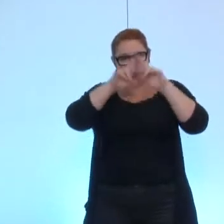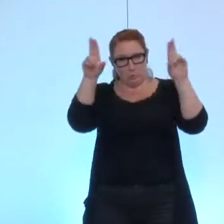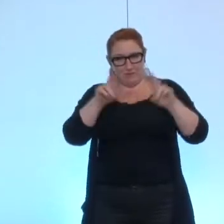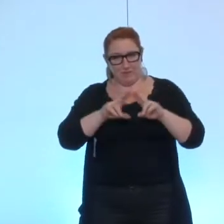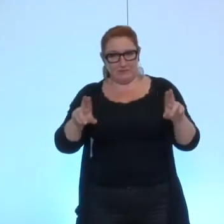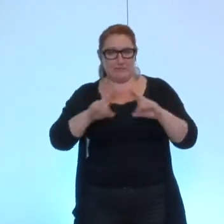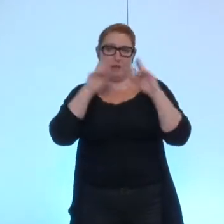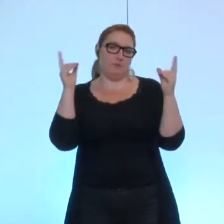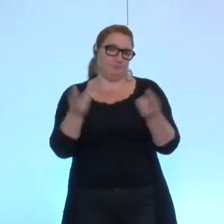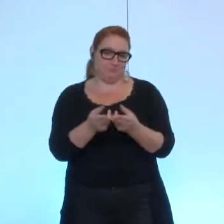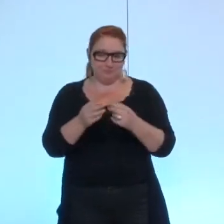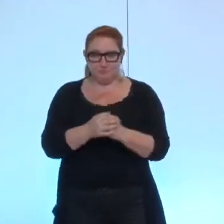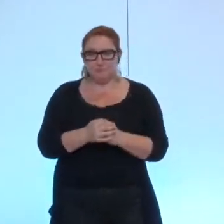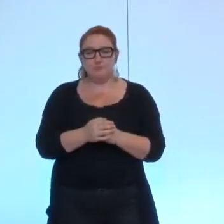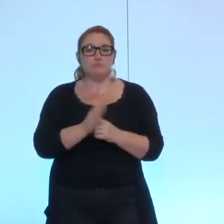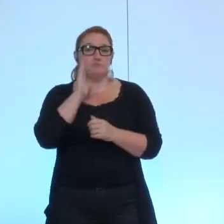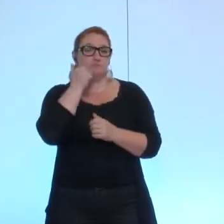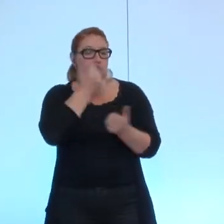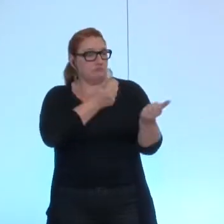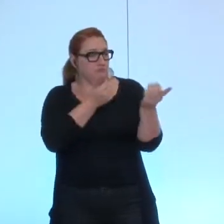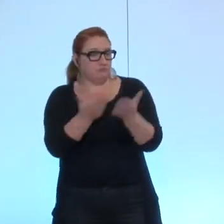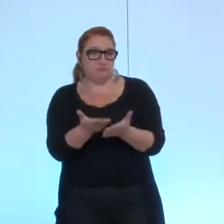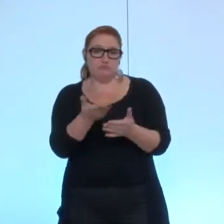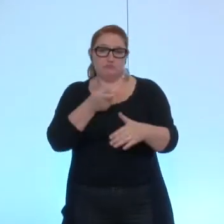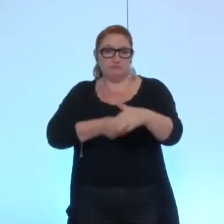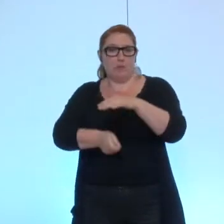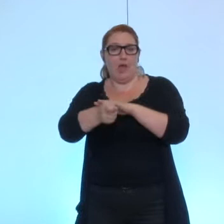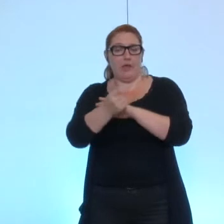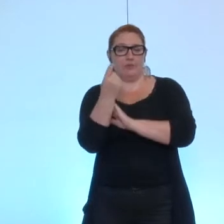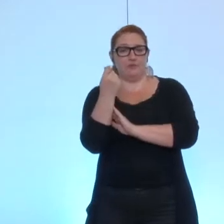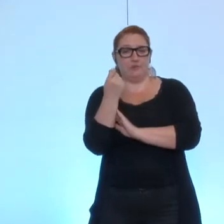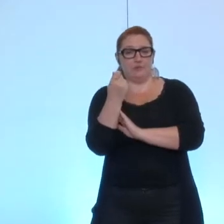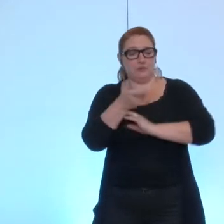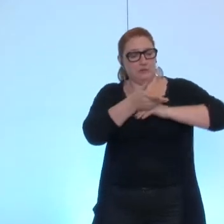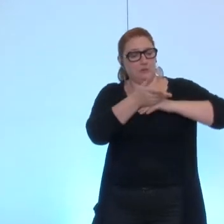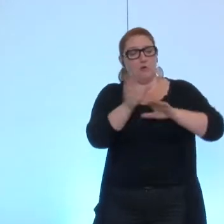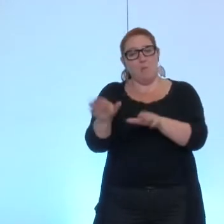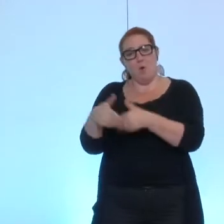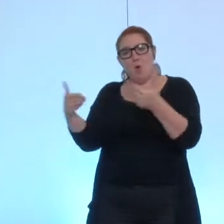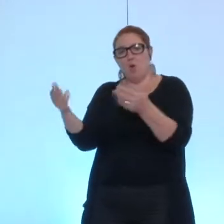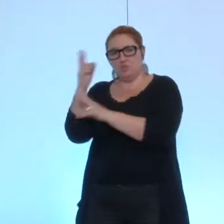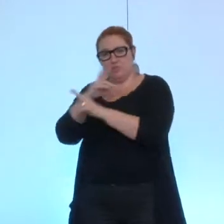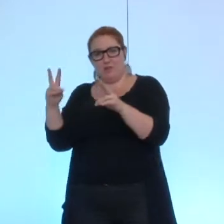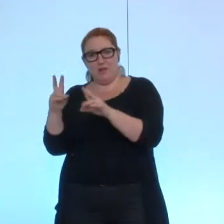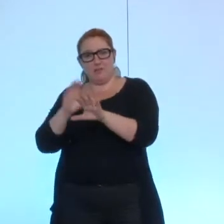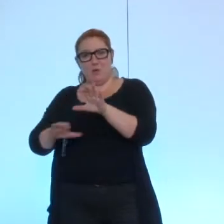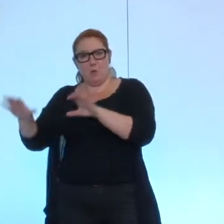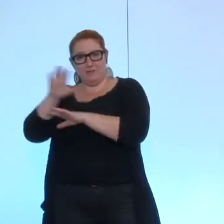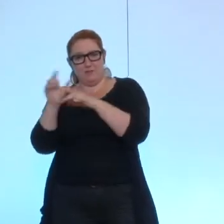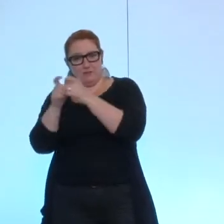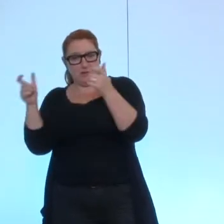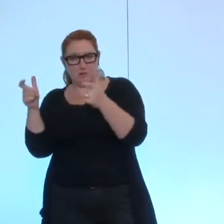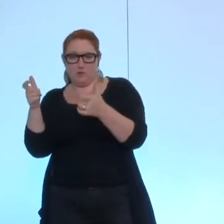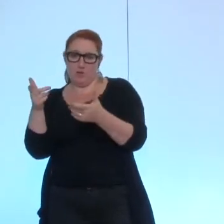Il est donc proposé d'accorder l'aide financière prévue au Code général de collectivité territoriale dans les